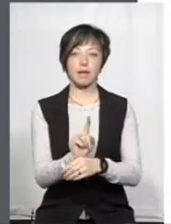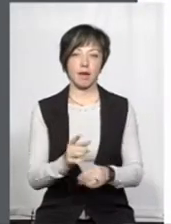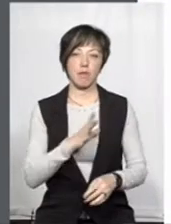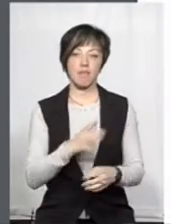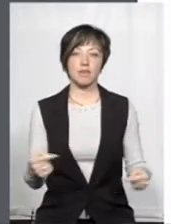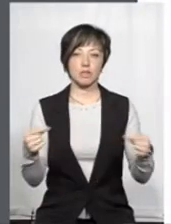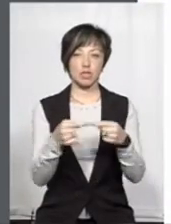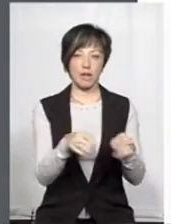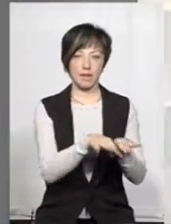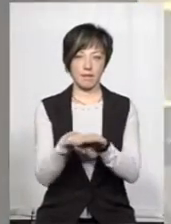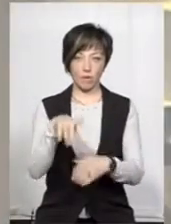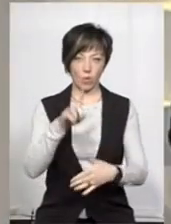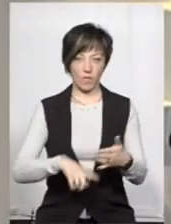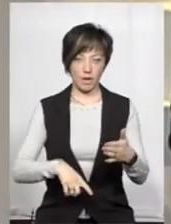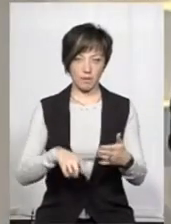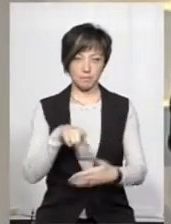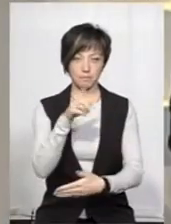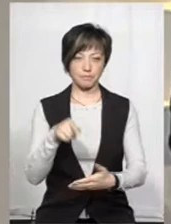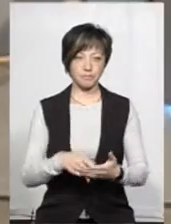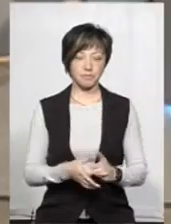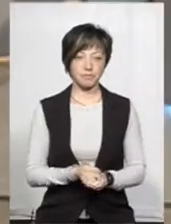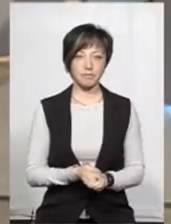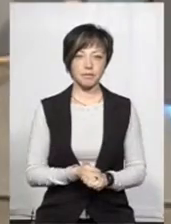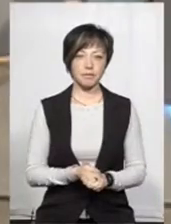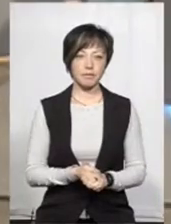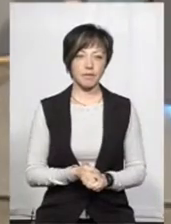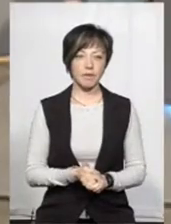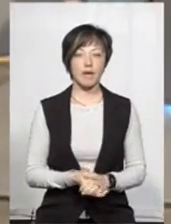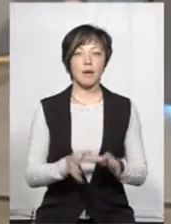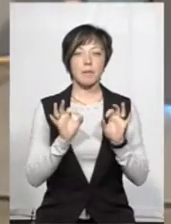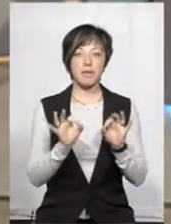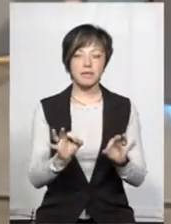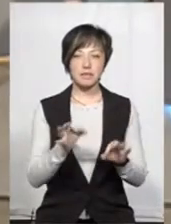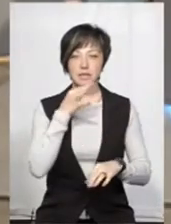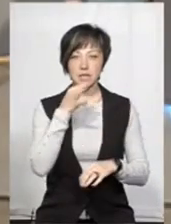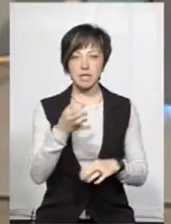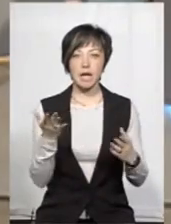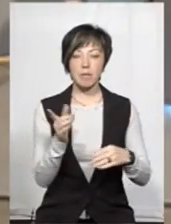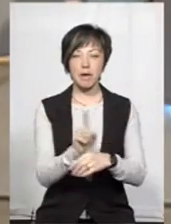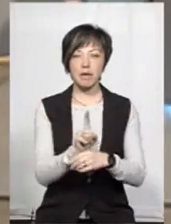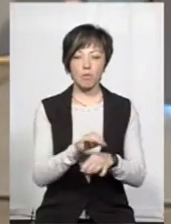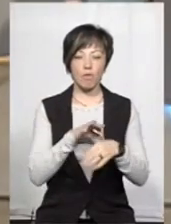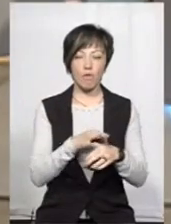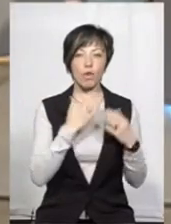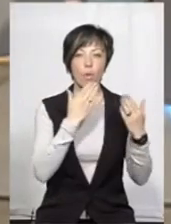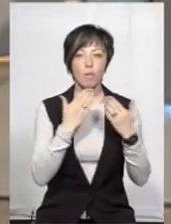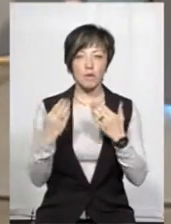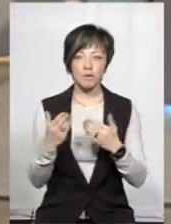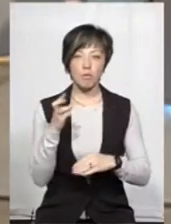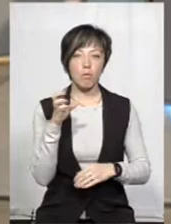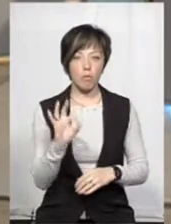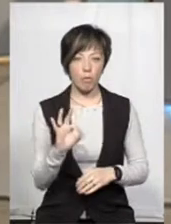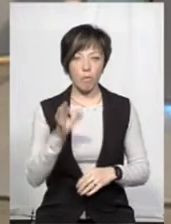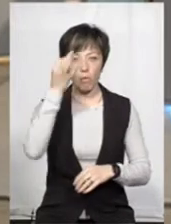визначали рівень довіри? Ну, швидше, правильніше, напевно сказати, за якими критеріями проводили взагалі опитування. Тому що